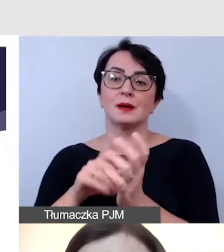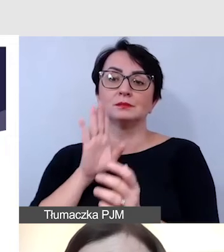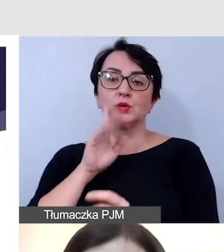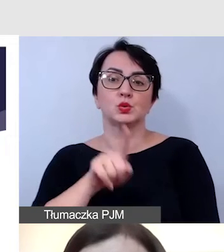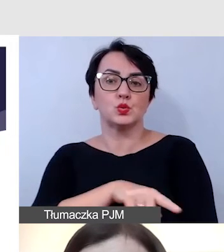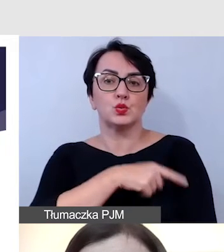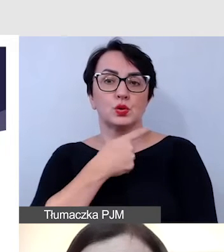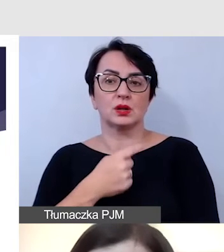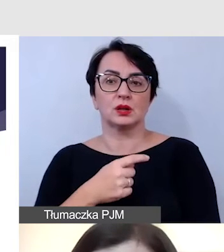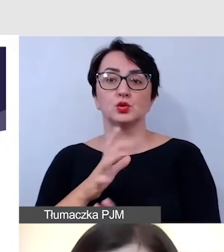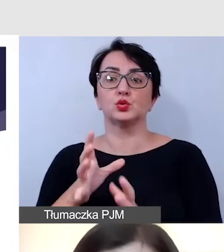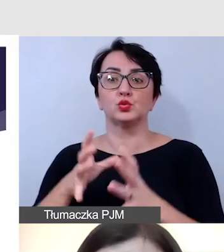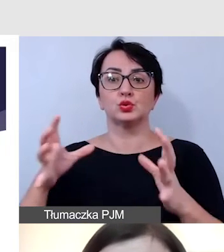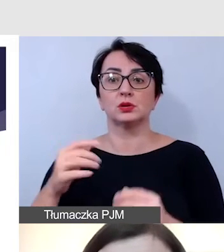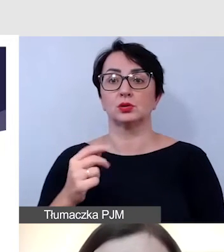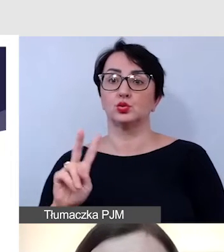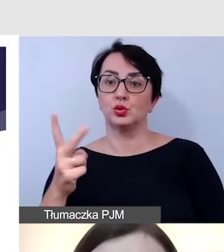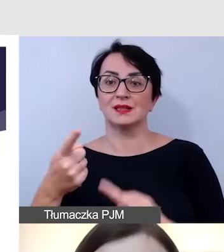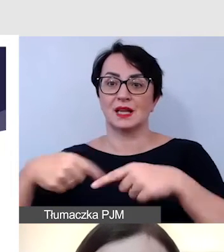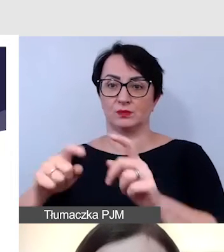zespołu tłumaczy.